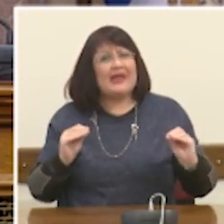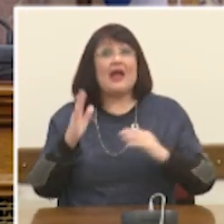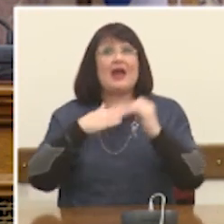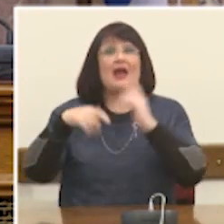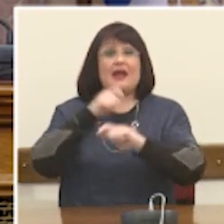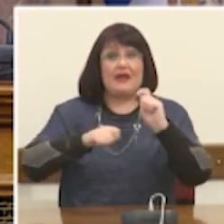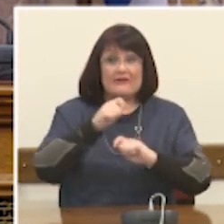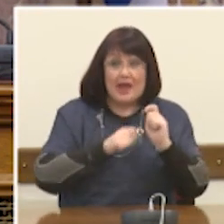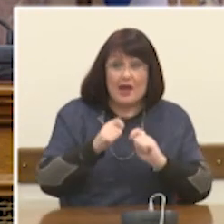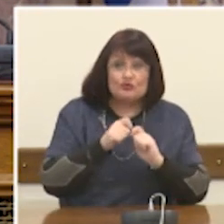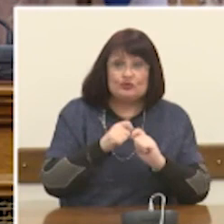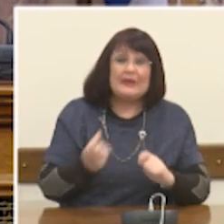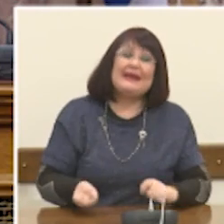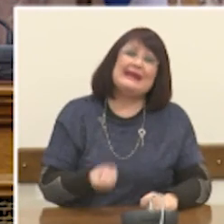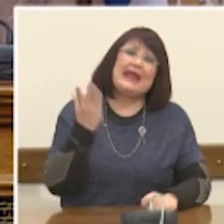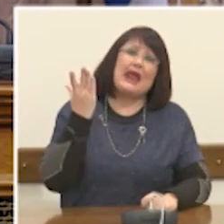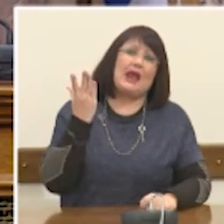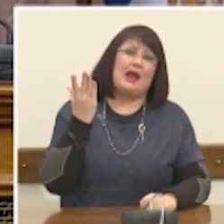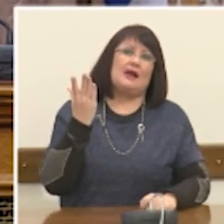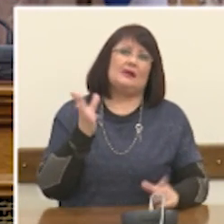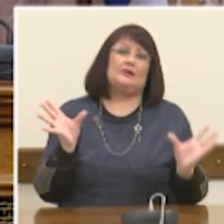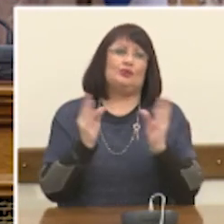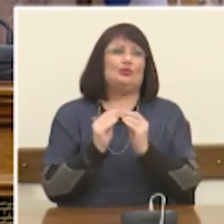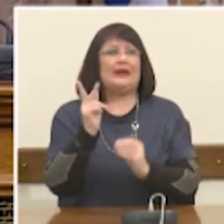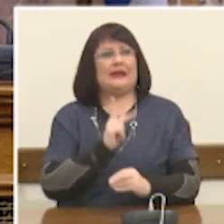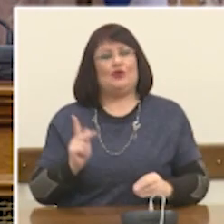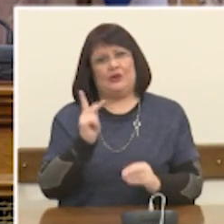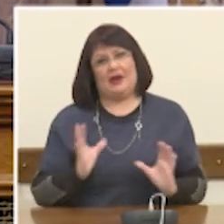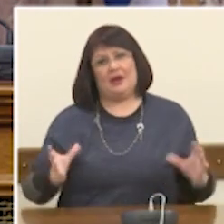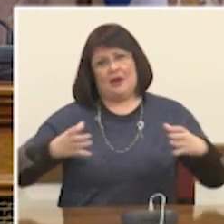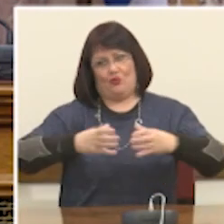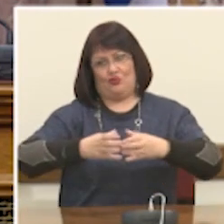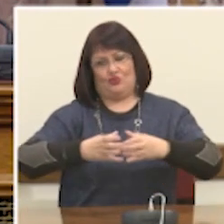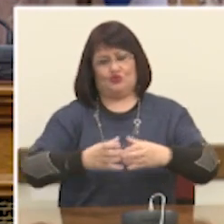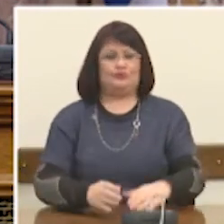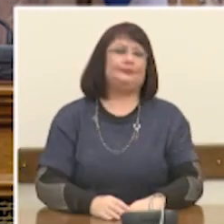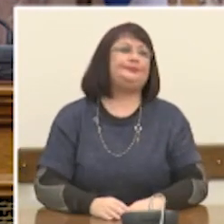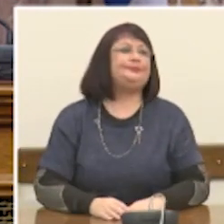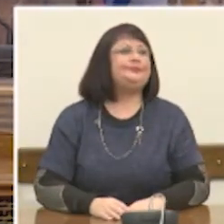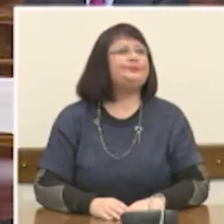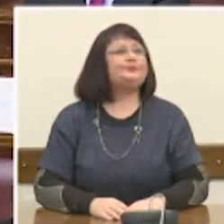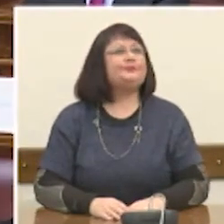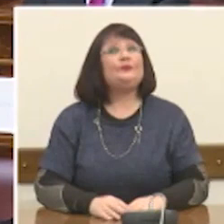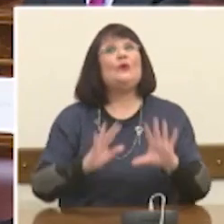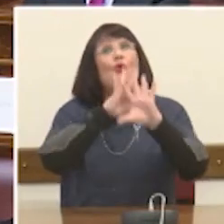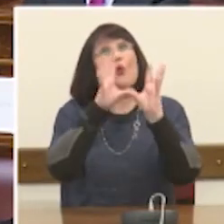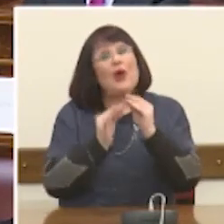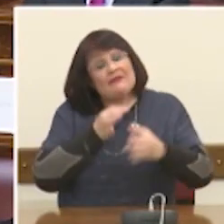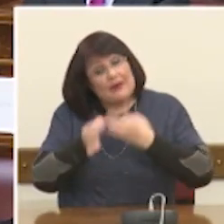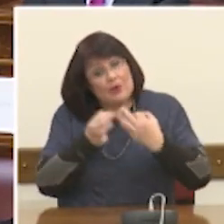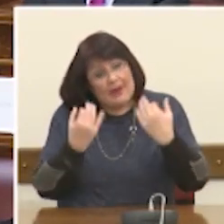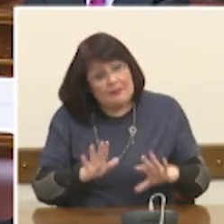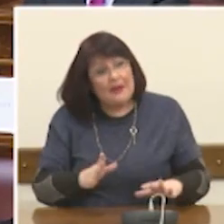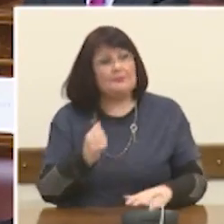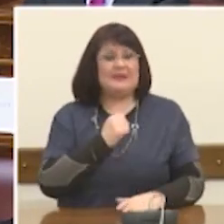αποκαλούμε τη νέα συμπεριληπτική κοινωνία. Κυρίες και κύριοι, όλα τα παραπάνω θεωρώ